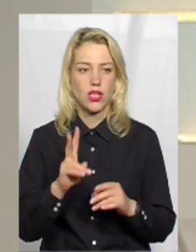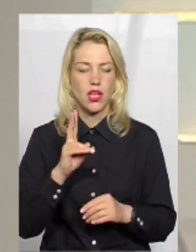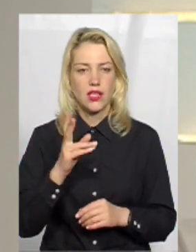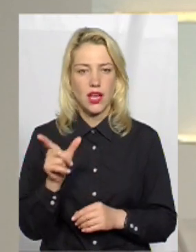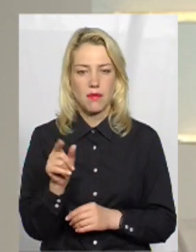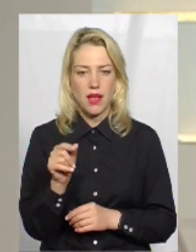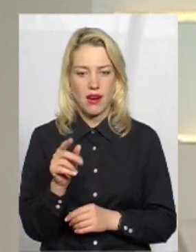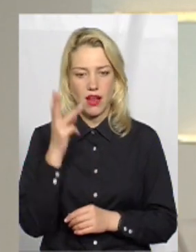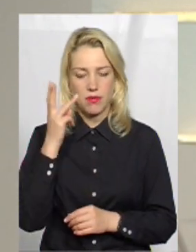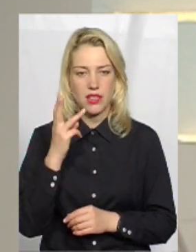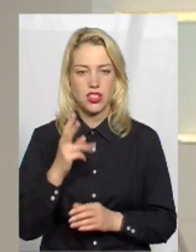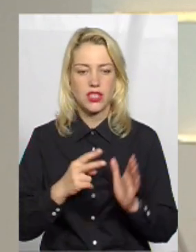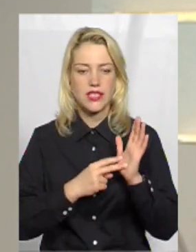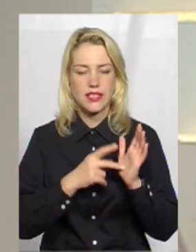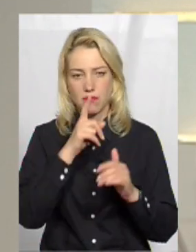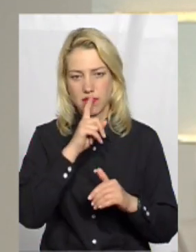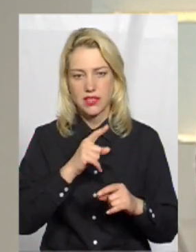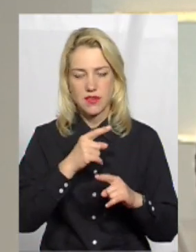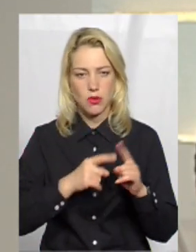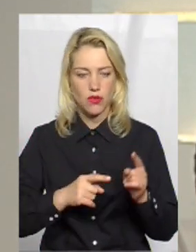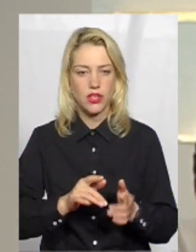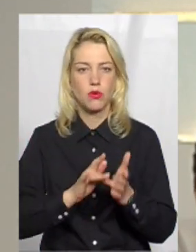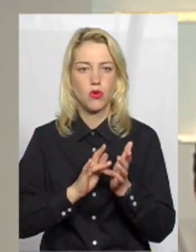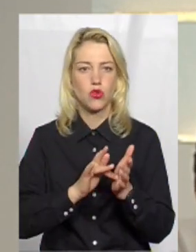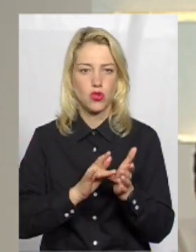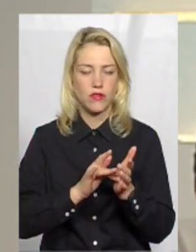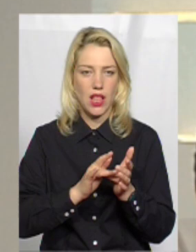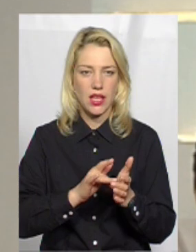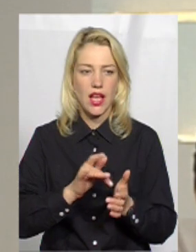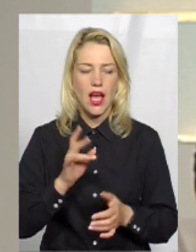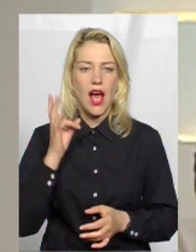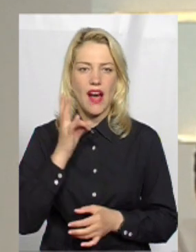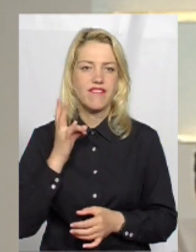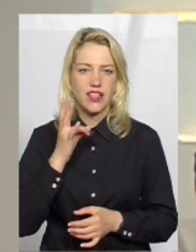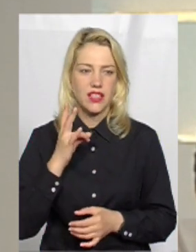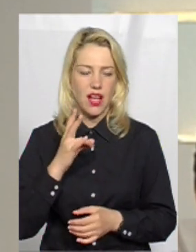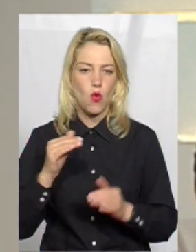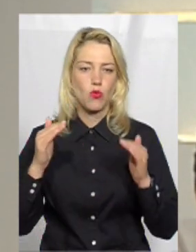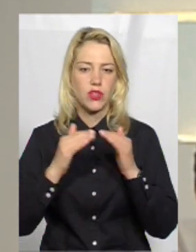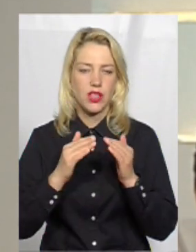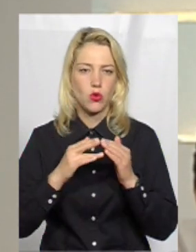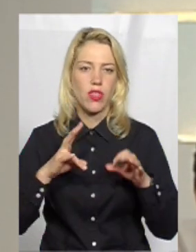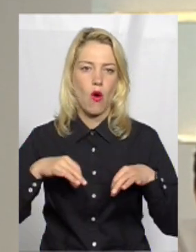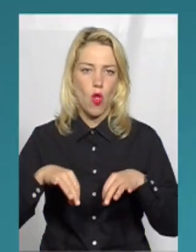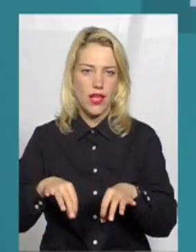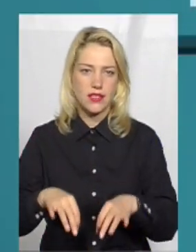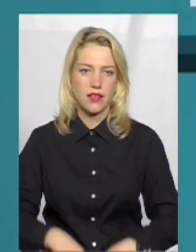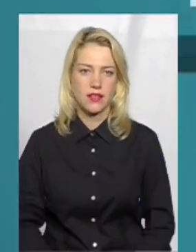хмельничан подорожували 7 місяців з половиною Африкою у будинку на колесах. Дивимось.